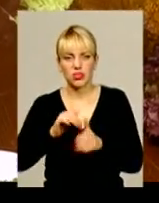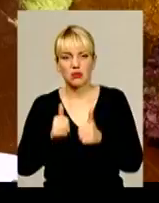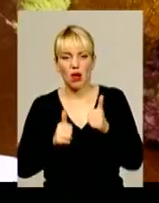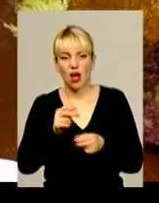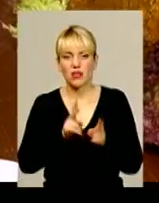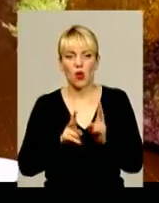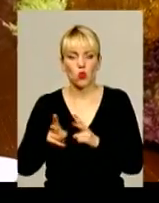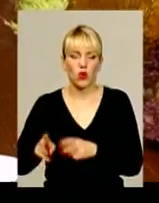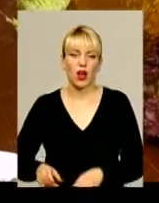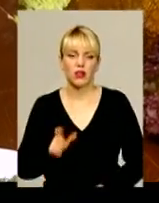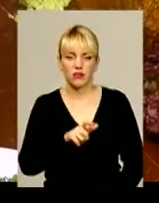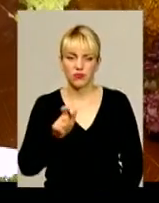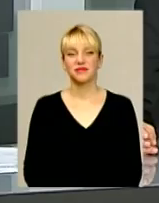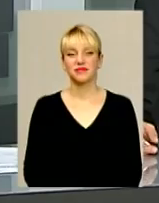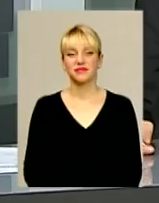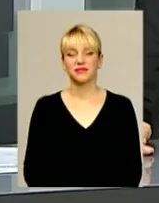кухарів.